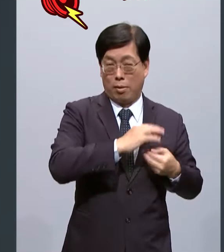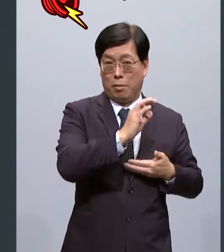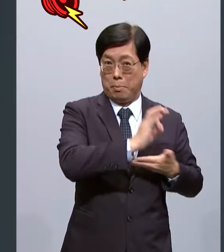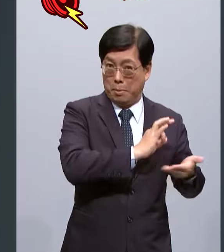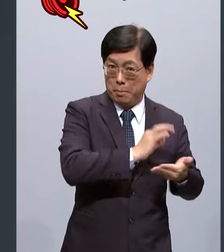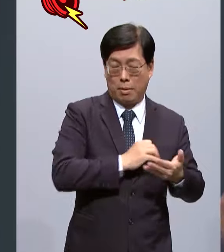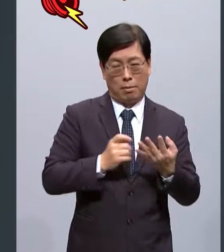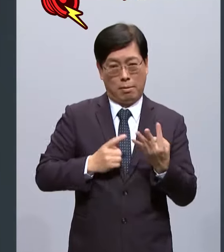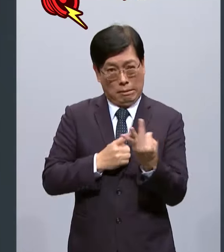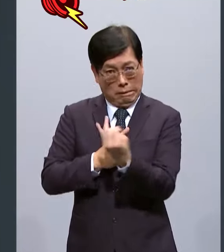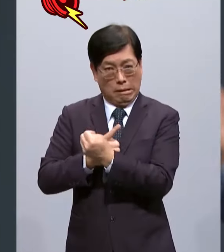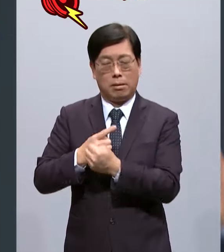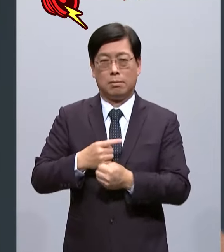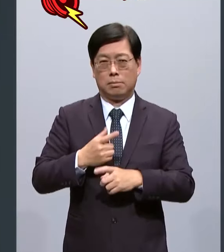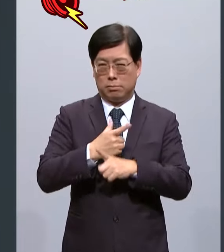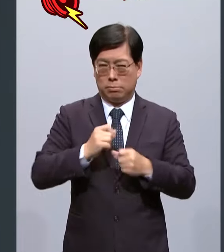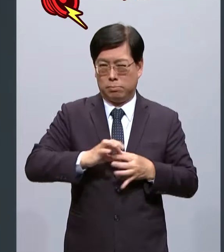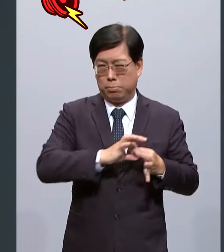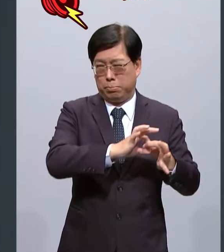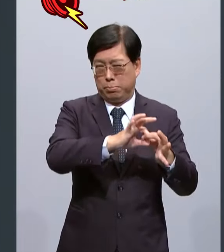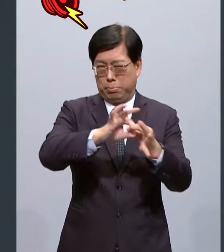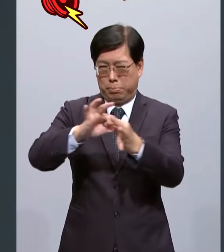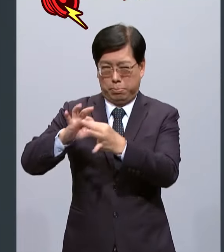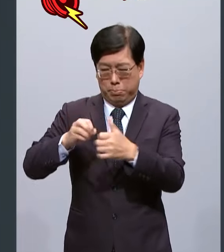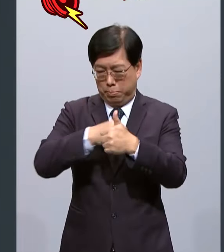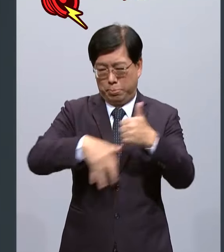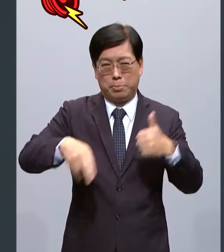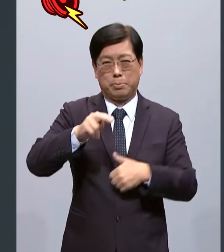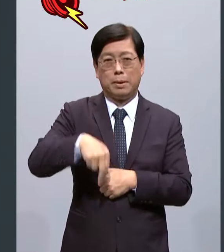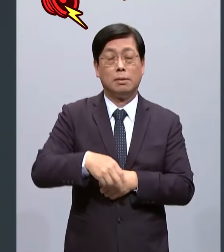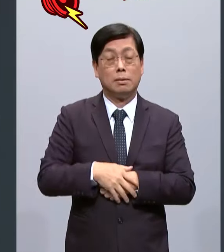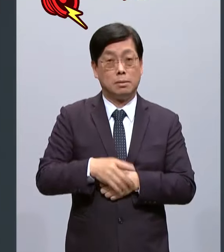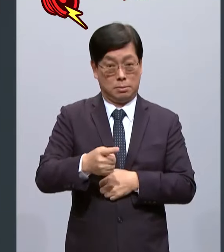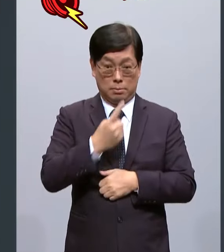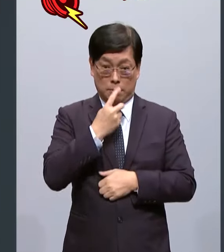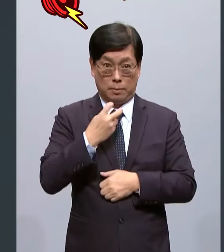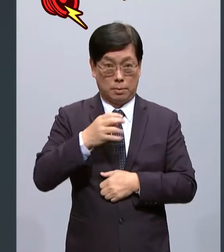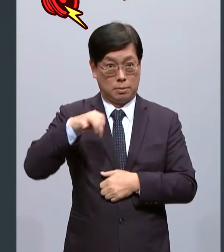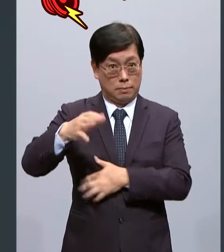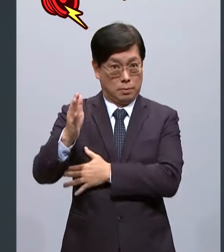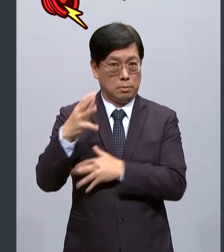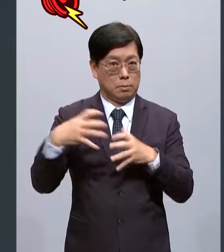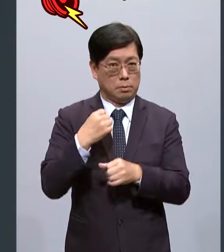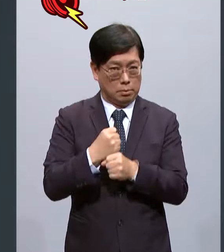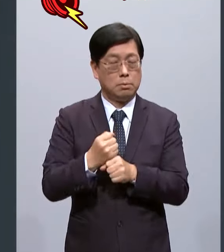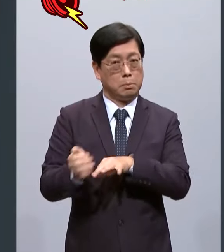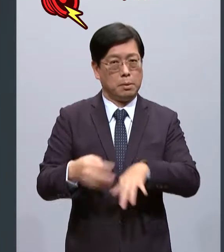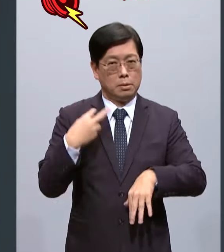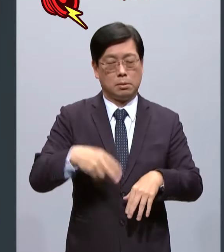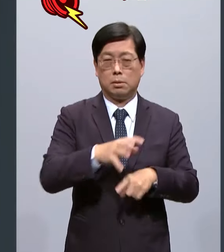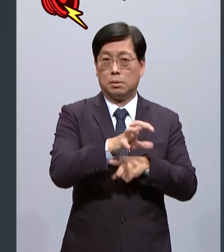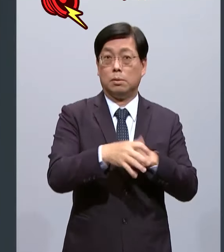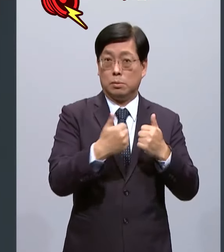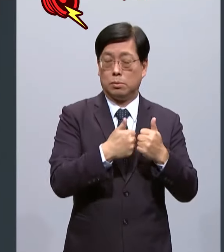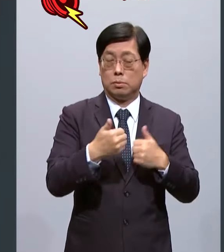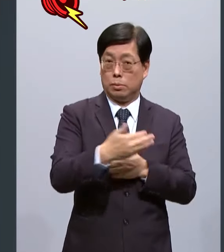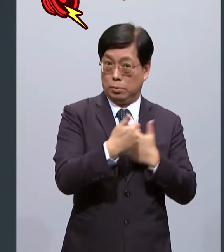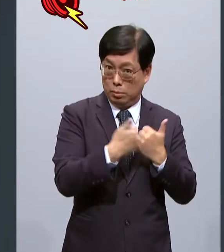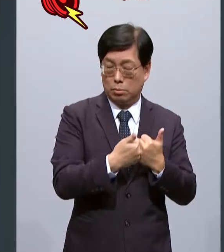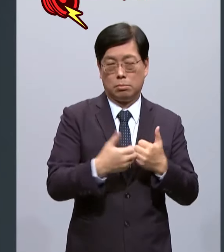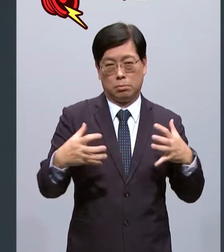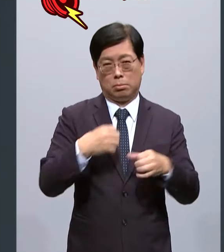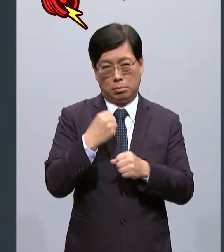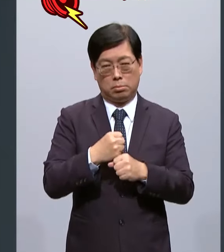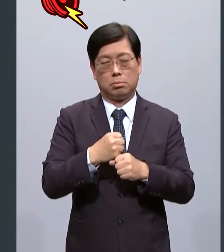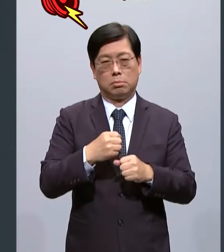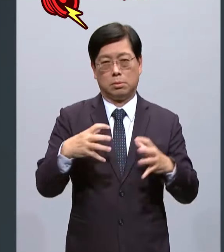等等形成一个产业链这除了中央跟地方要合作以外也要跟农业会合